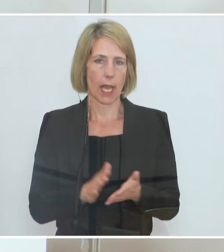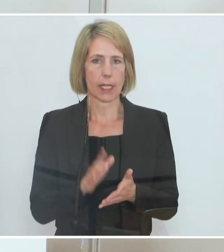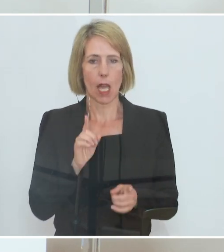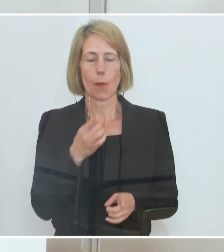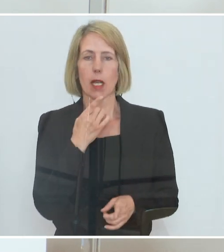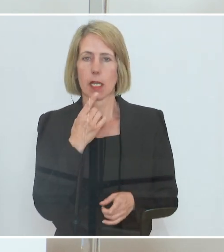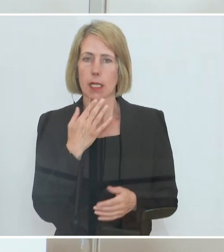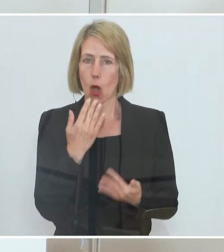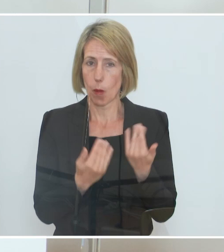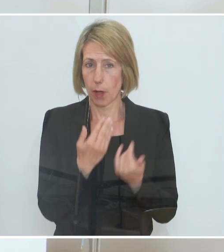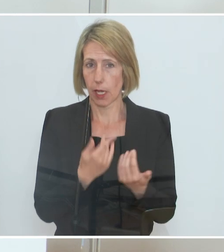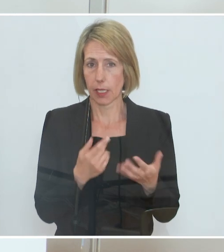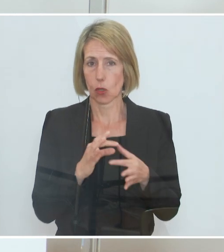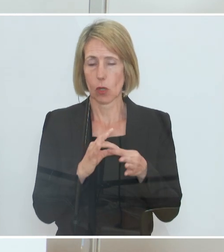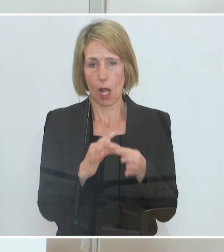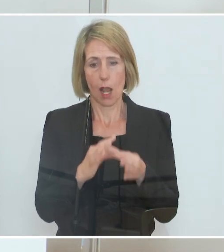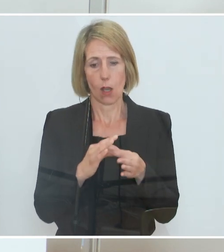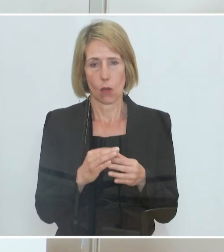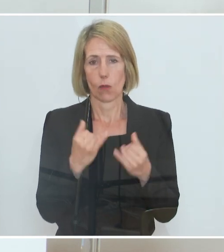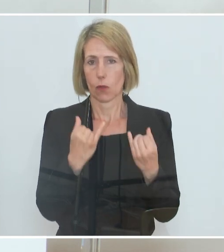laufen aber auf Basis von dieser neuen Einigung.